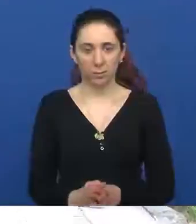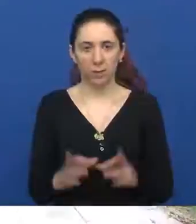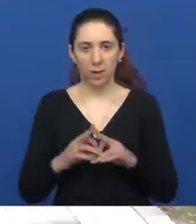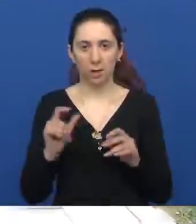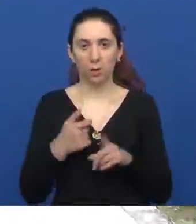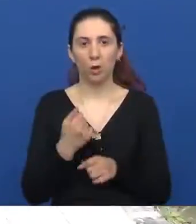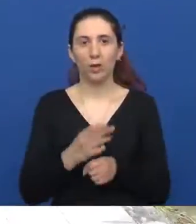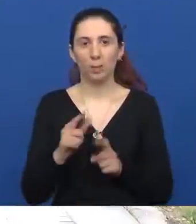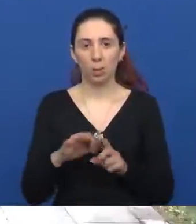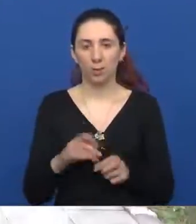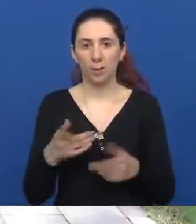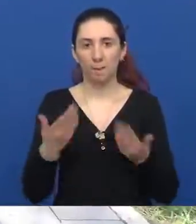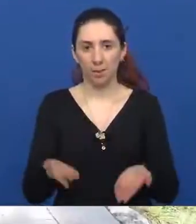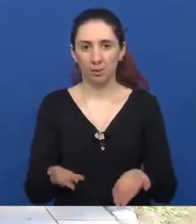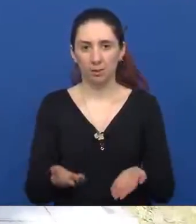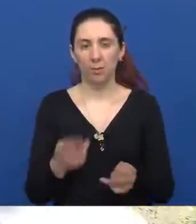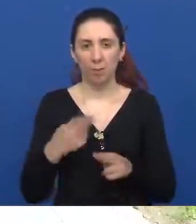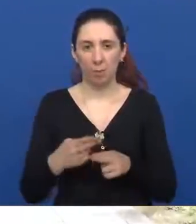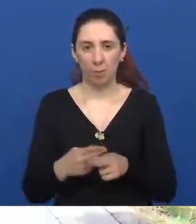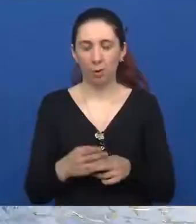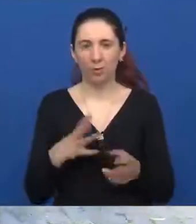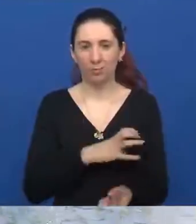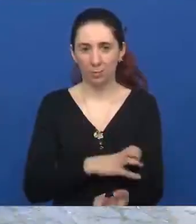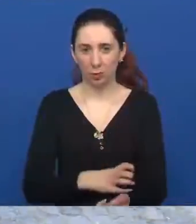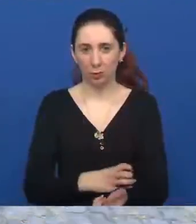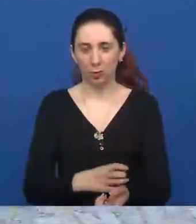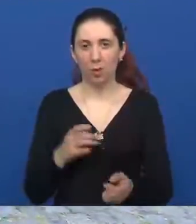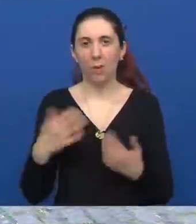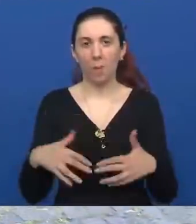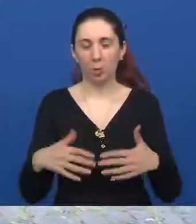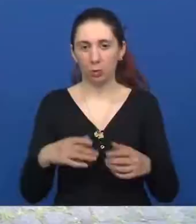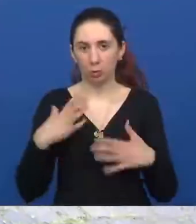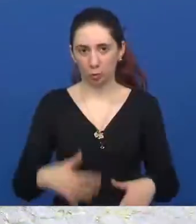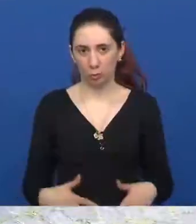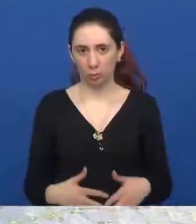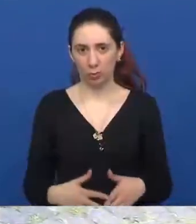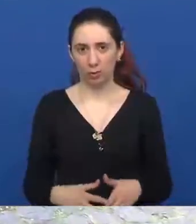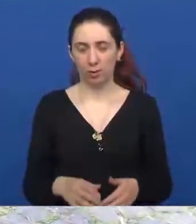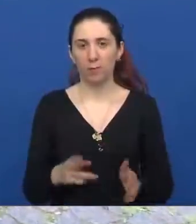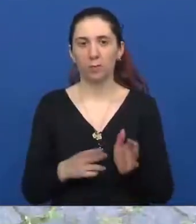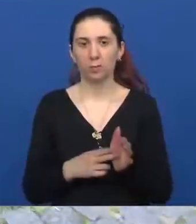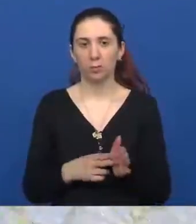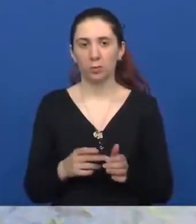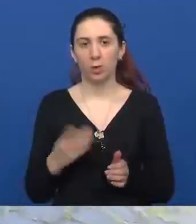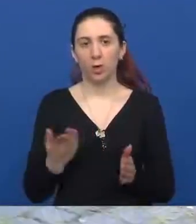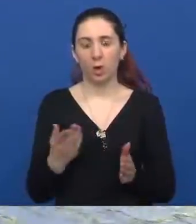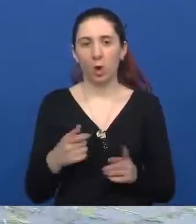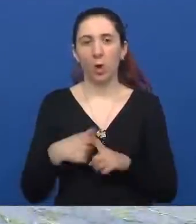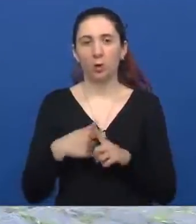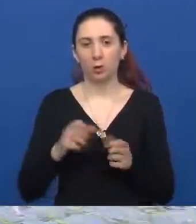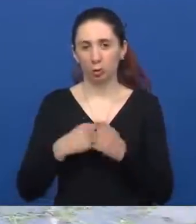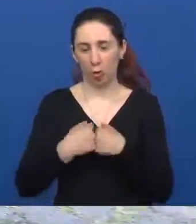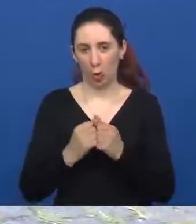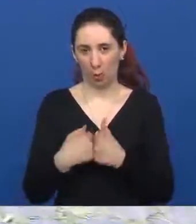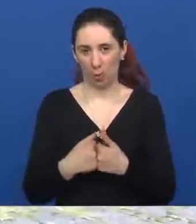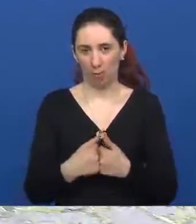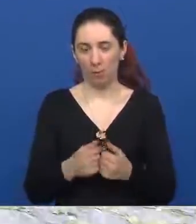Arthrogripoza predstavlja prirođenu bolest mišića lokomotornog sustava kod koje su naročito naglašene kontrakture zglobova.